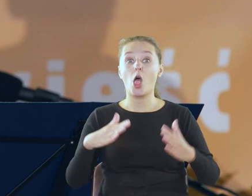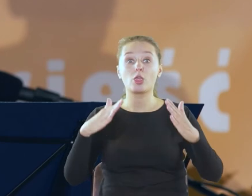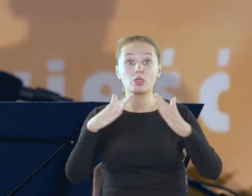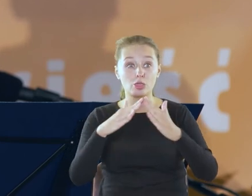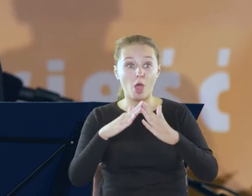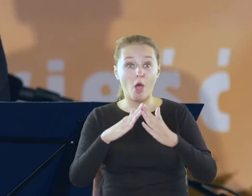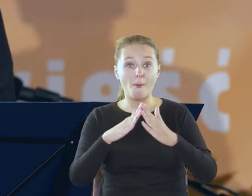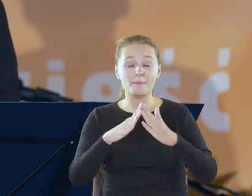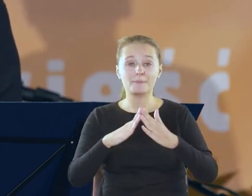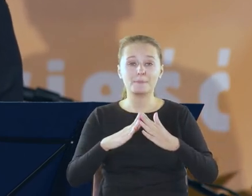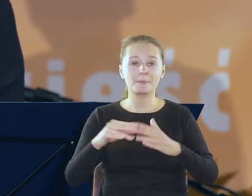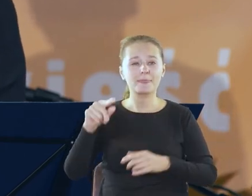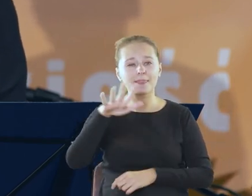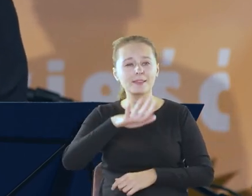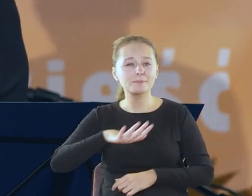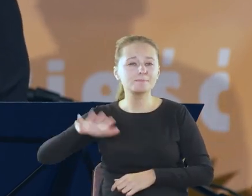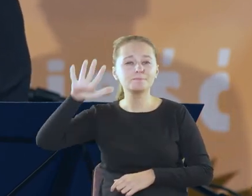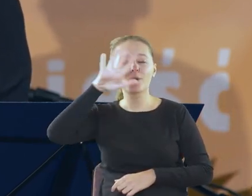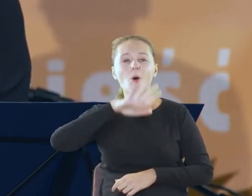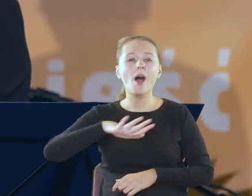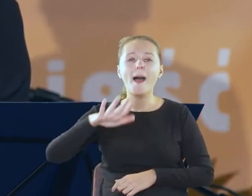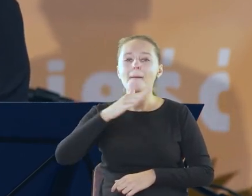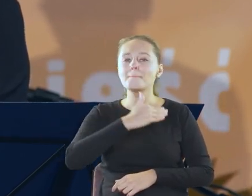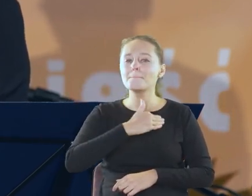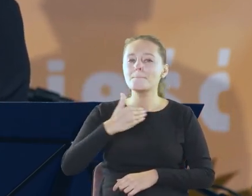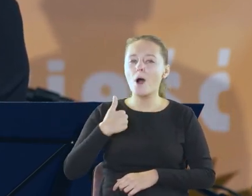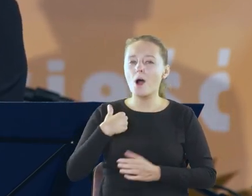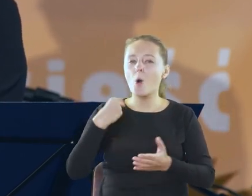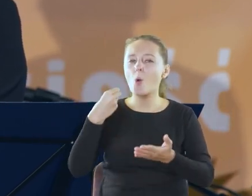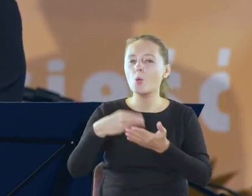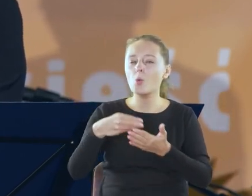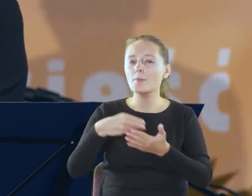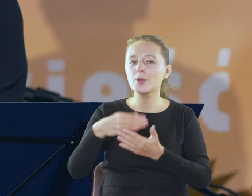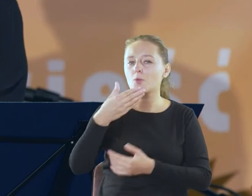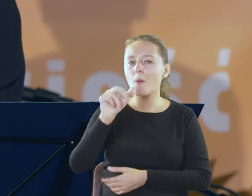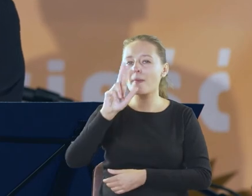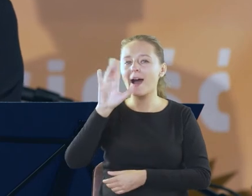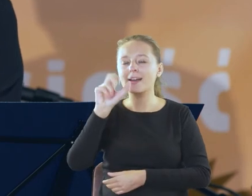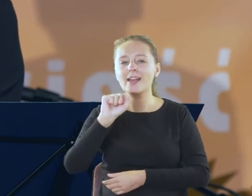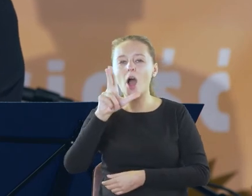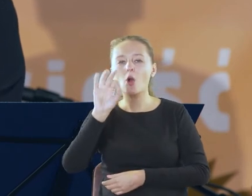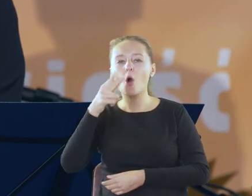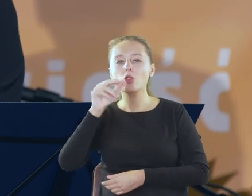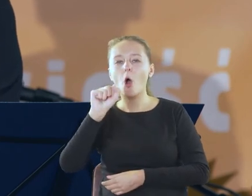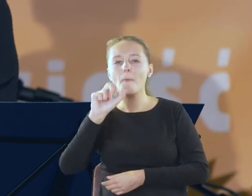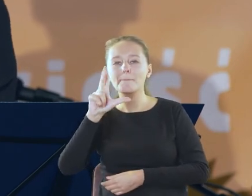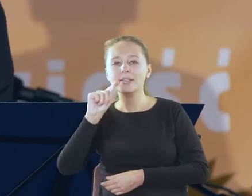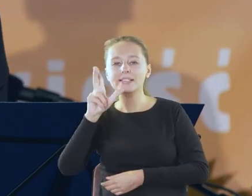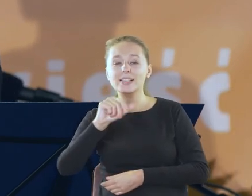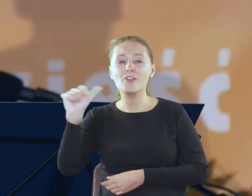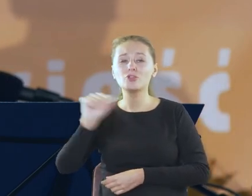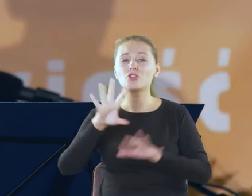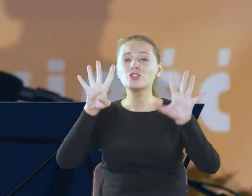polski ze składki kupił poetce Marii Konopnickiej i w roku 1903 na